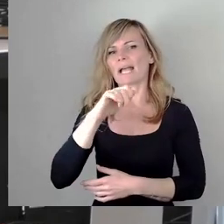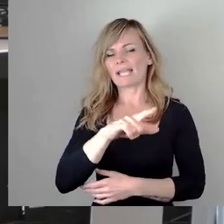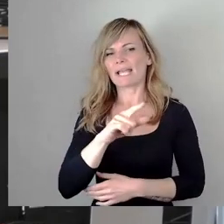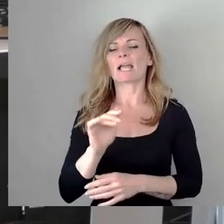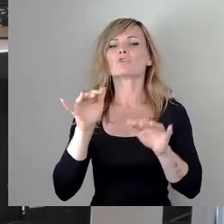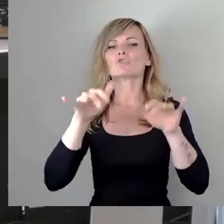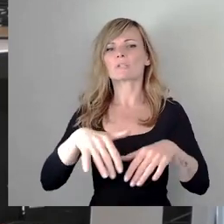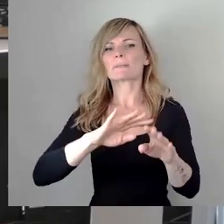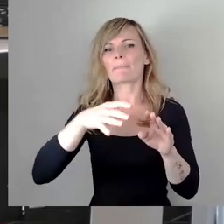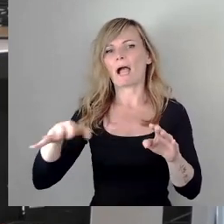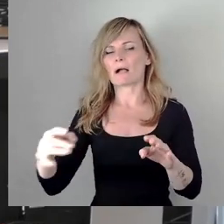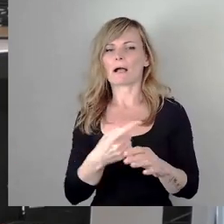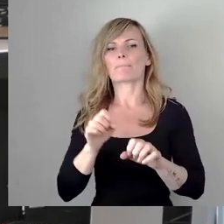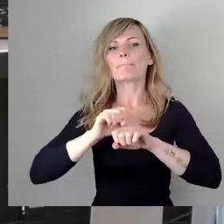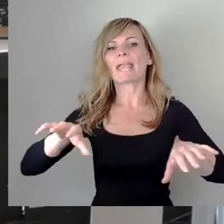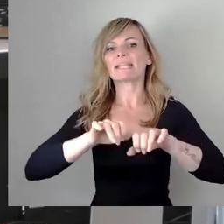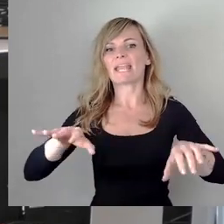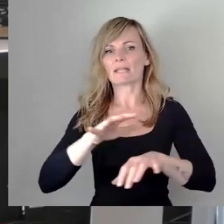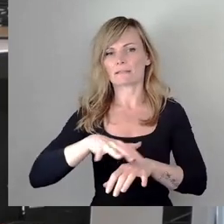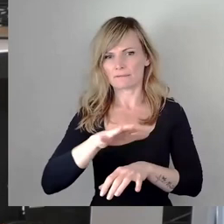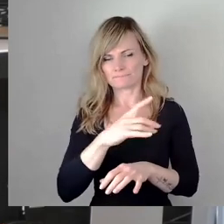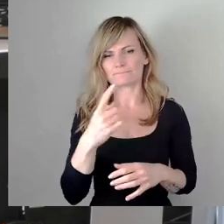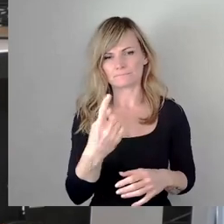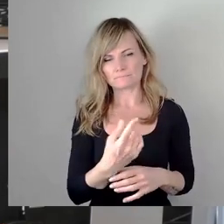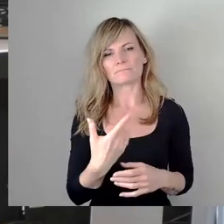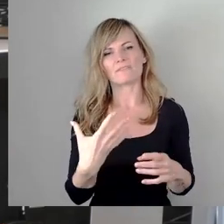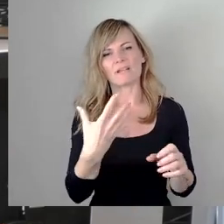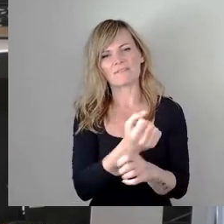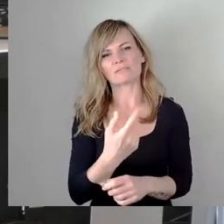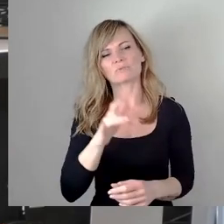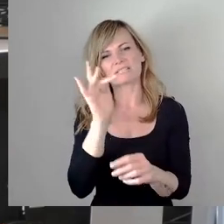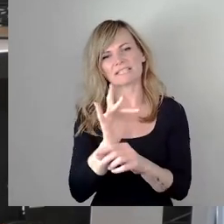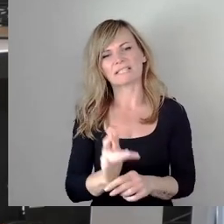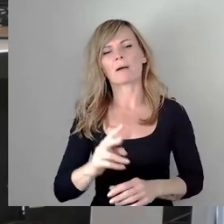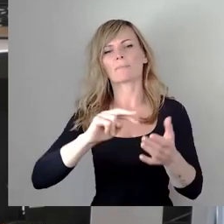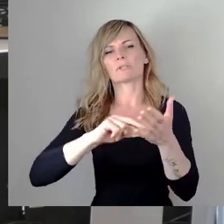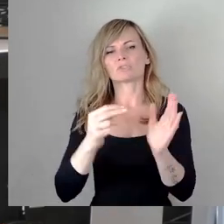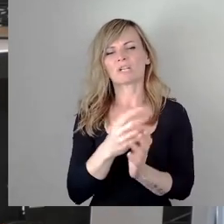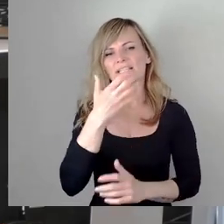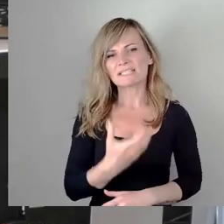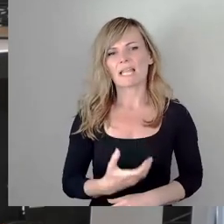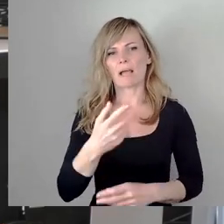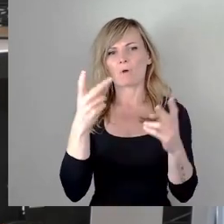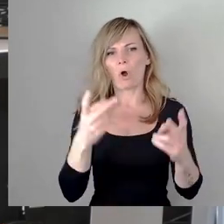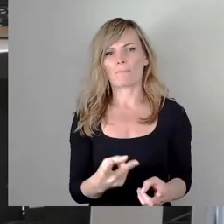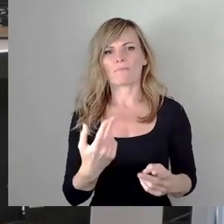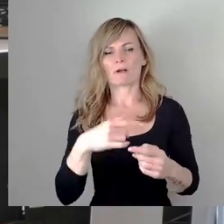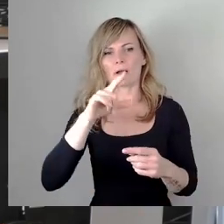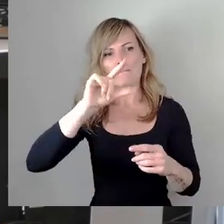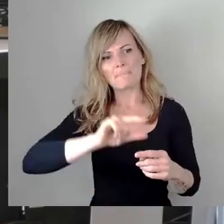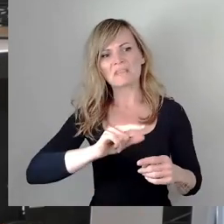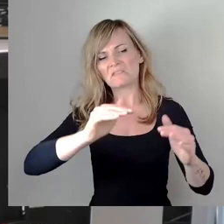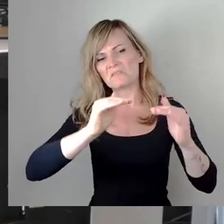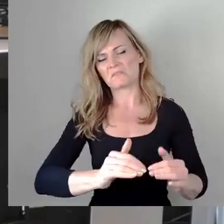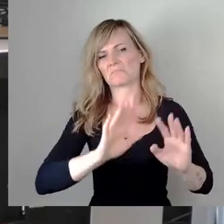als entschiedener und deshalb vom Verfassungsschutz gebrannt, markter Kritiker des politischen Islams als Opfer minderen Ranges eingestuft. Vielleicht